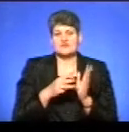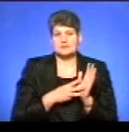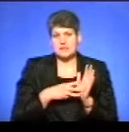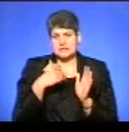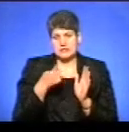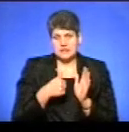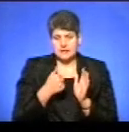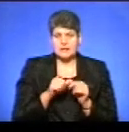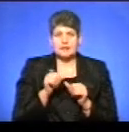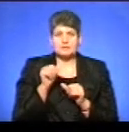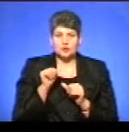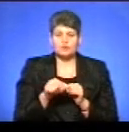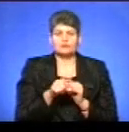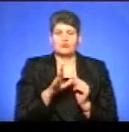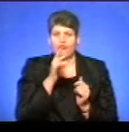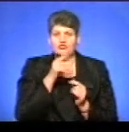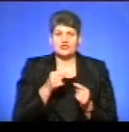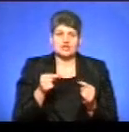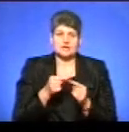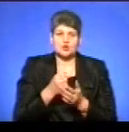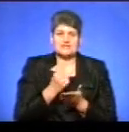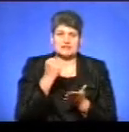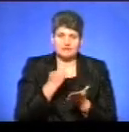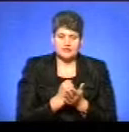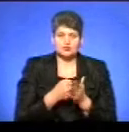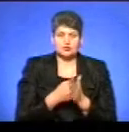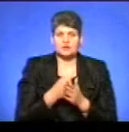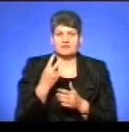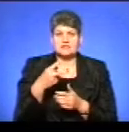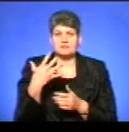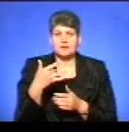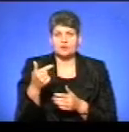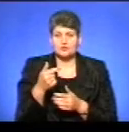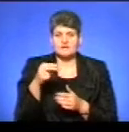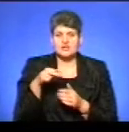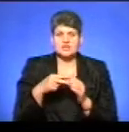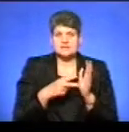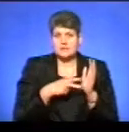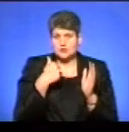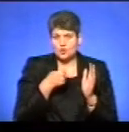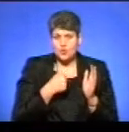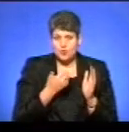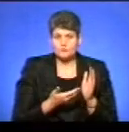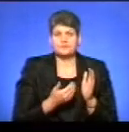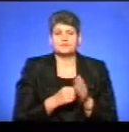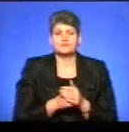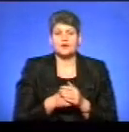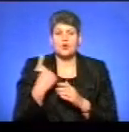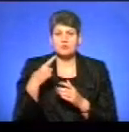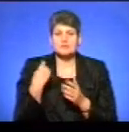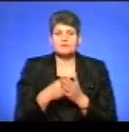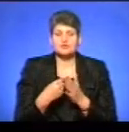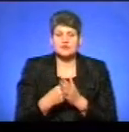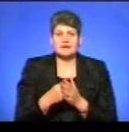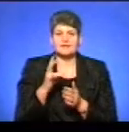рік. Крім того, він був вчасно затверджений, тобто до 25 грудня 2017 року. Обласний